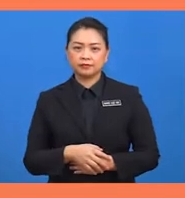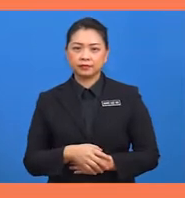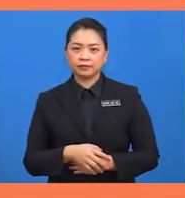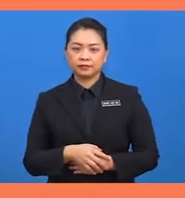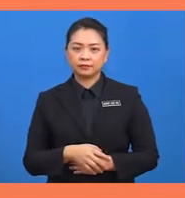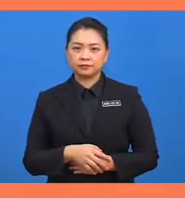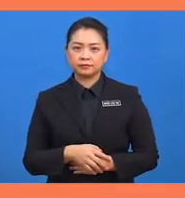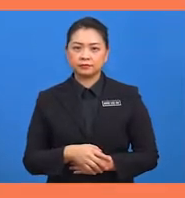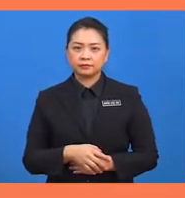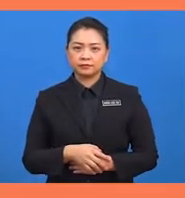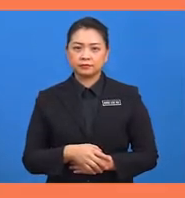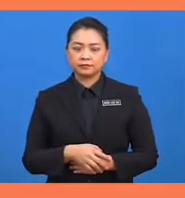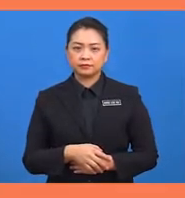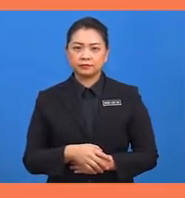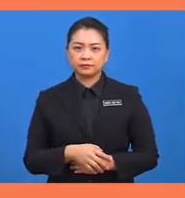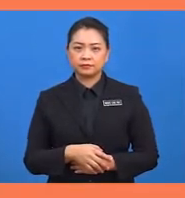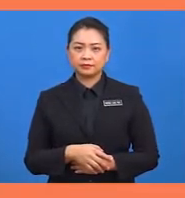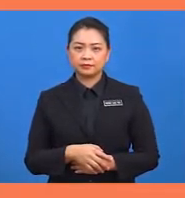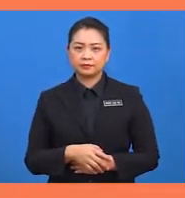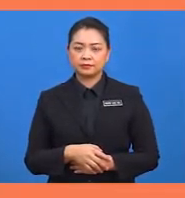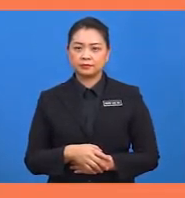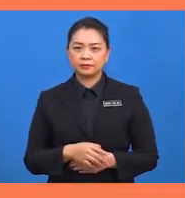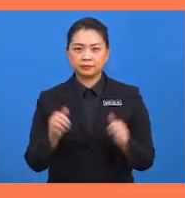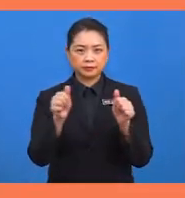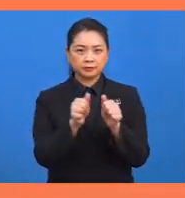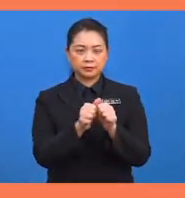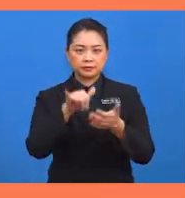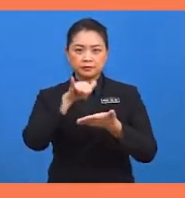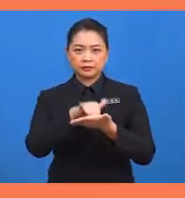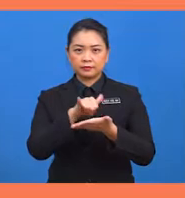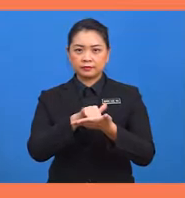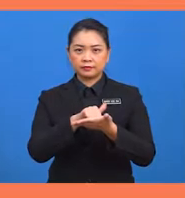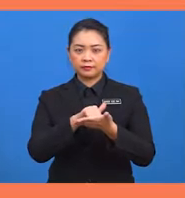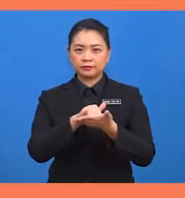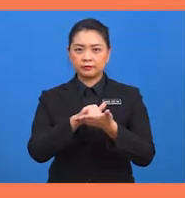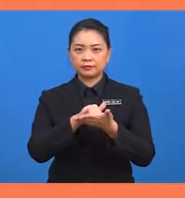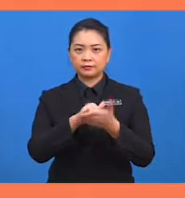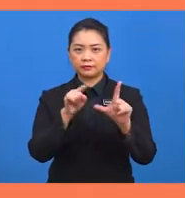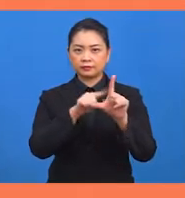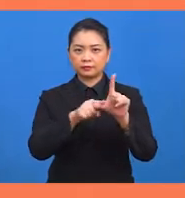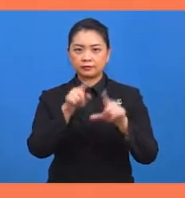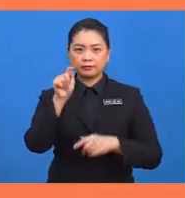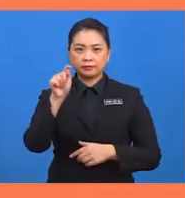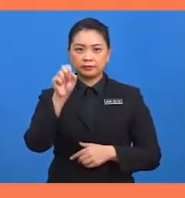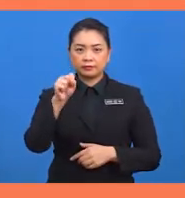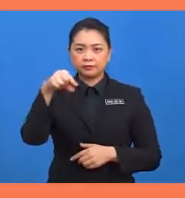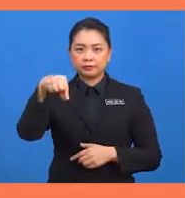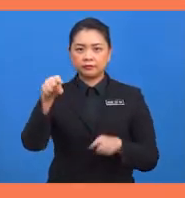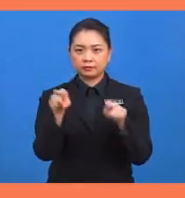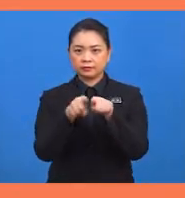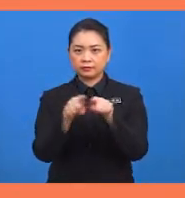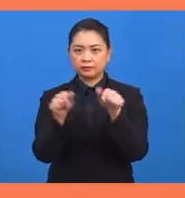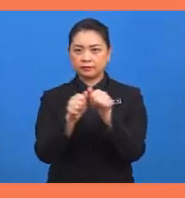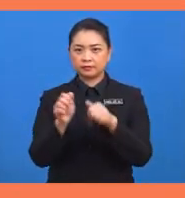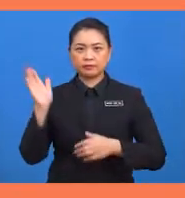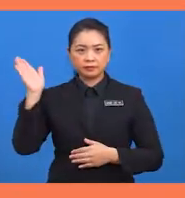oleh diameter. Dengan itu, sudut TSQ bersamaan dengan